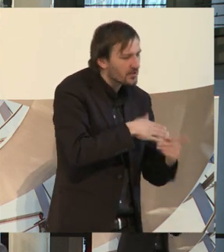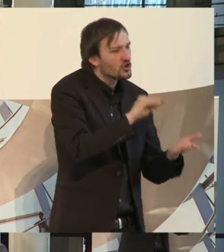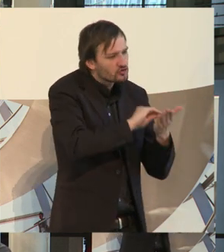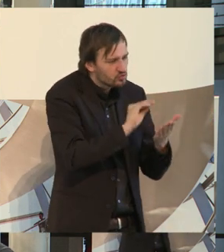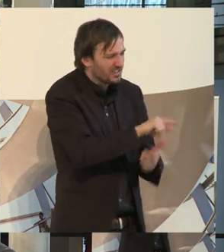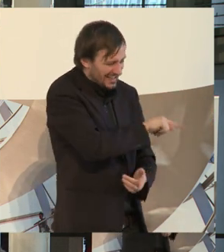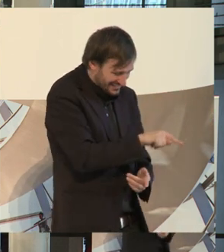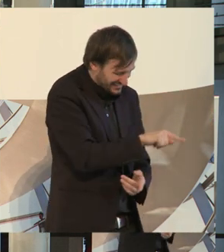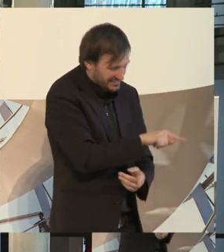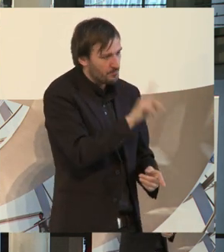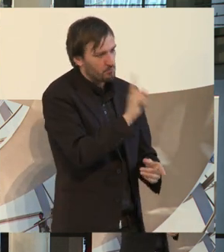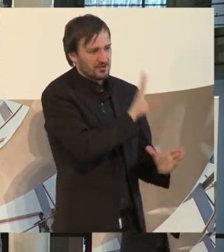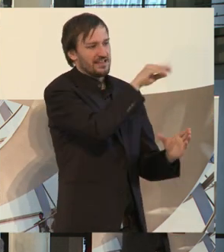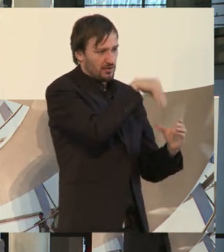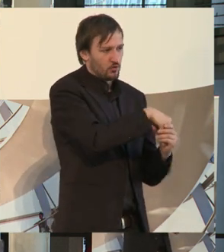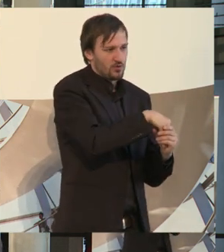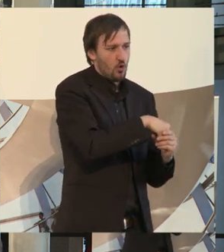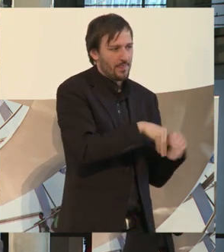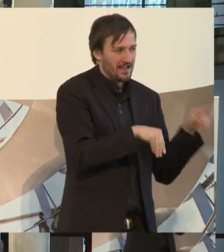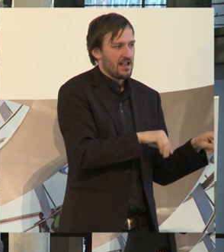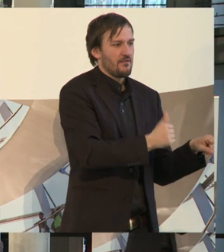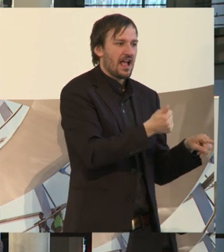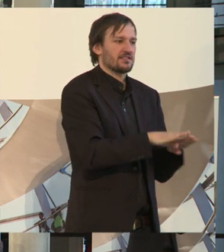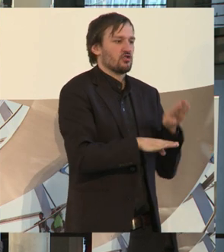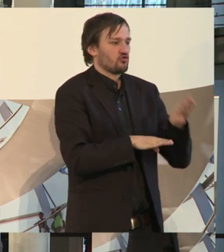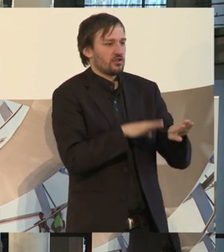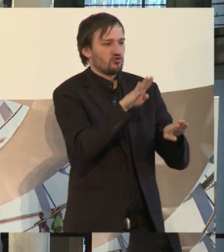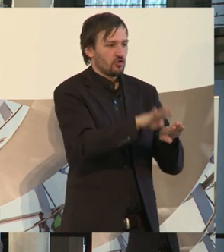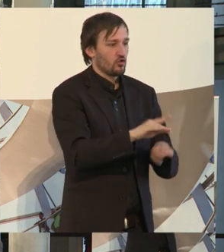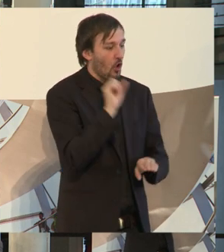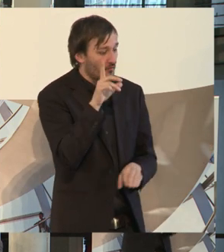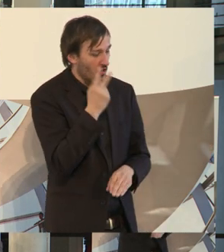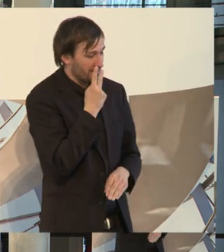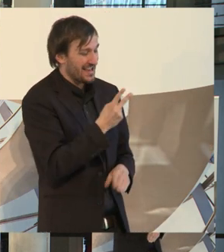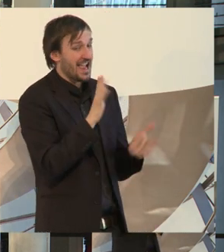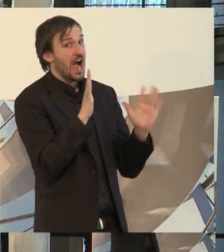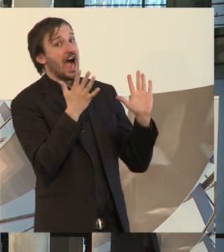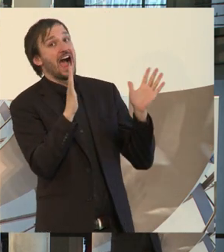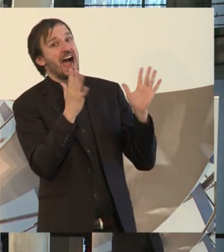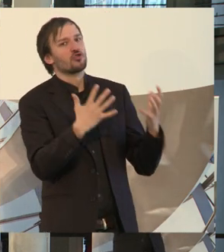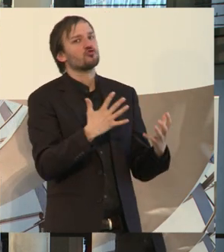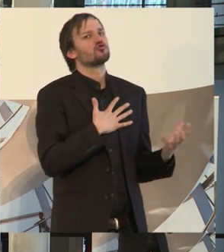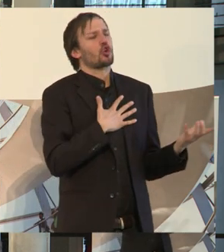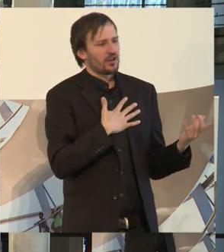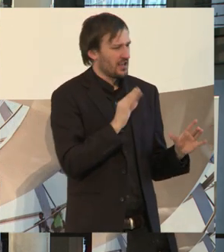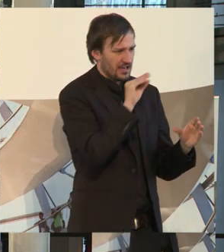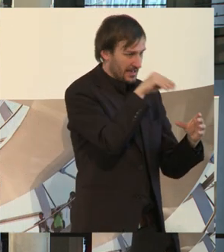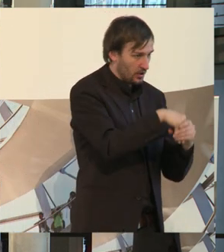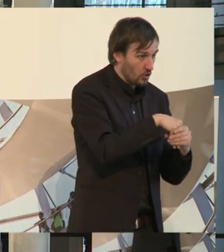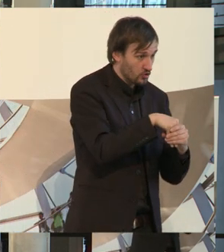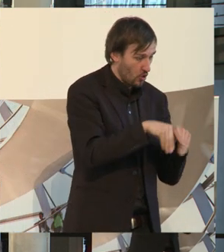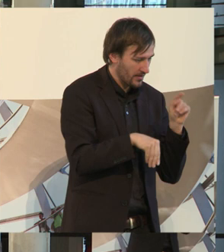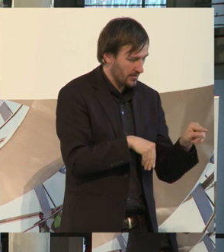Inklusion. Und da sehe ich doch manches mit Erschrecken, dass es bei der Inklusion um die